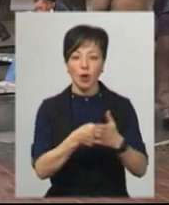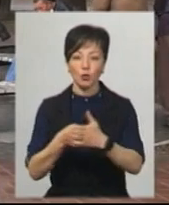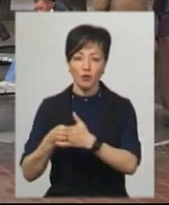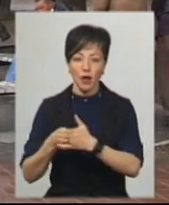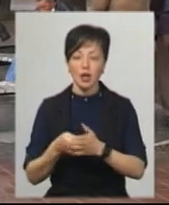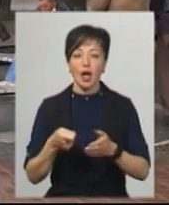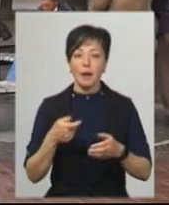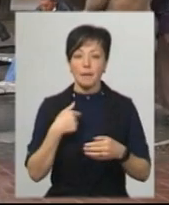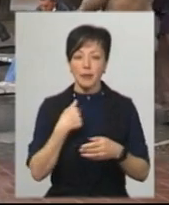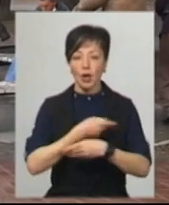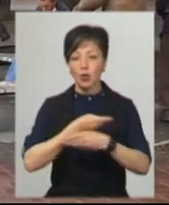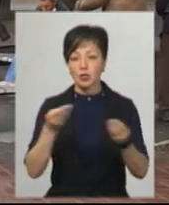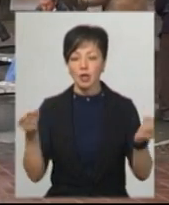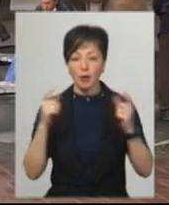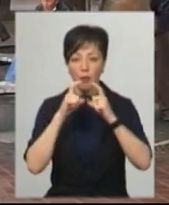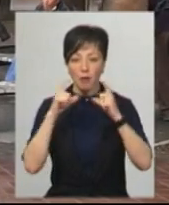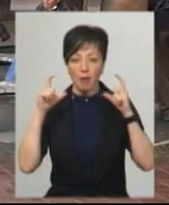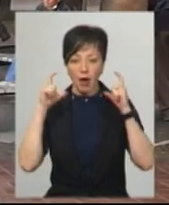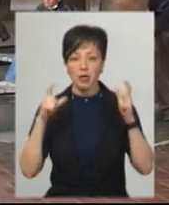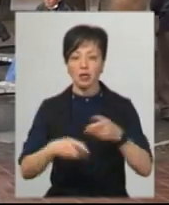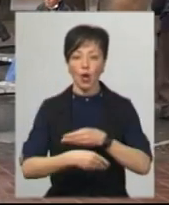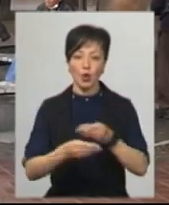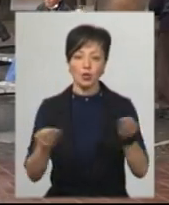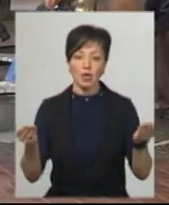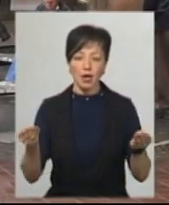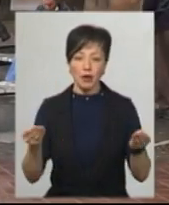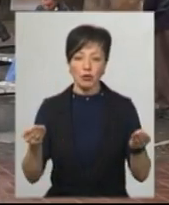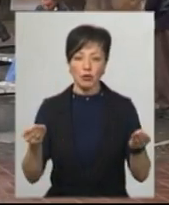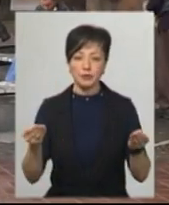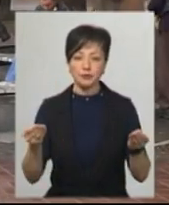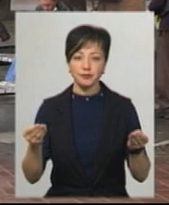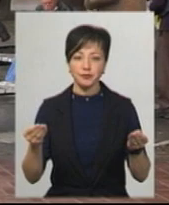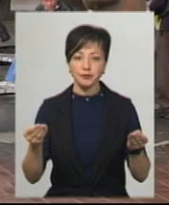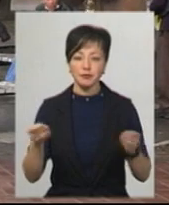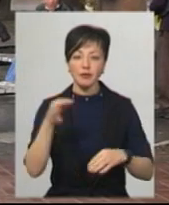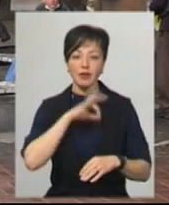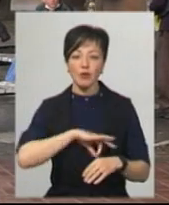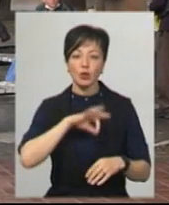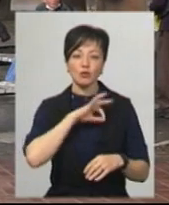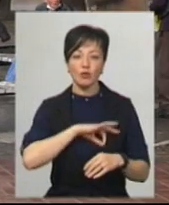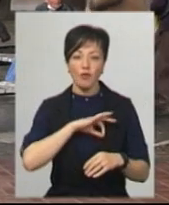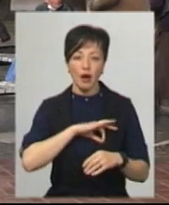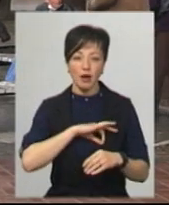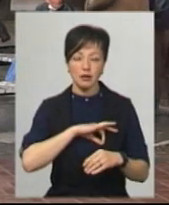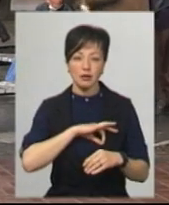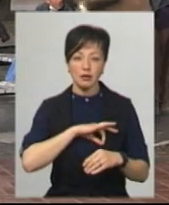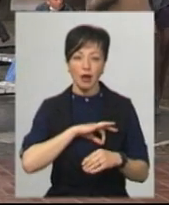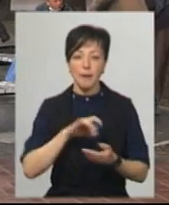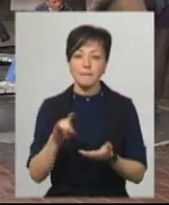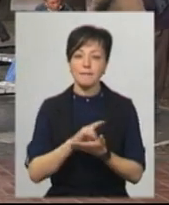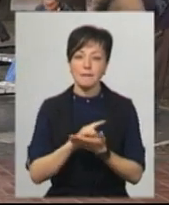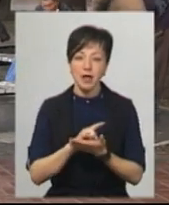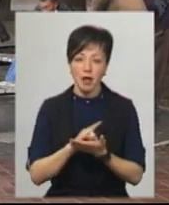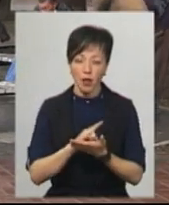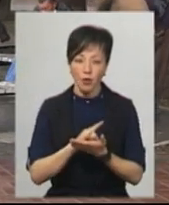Ми роздаємо маски людям, роздаємо вкористування мило,